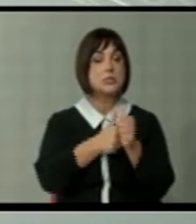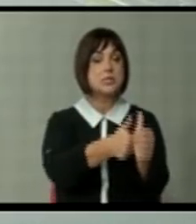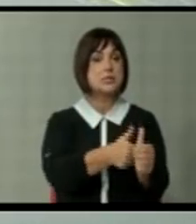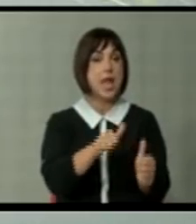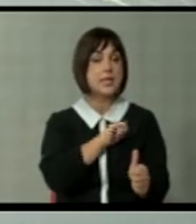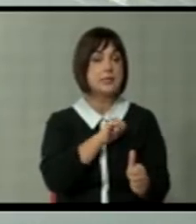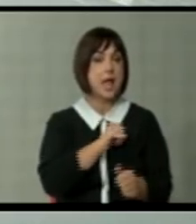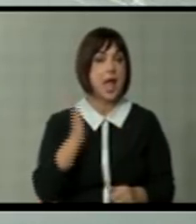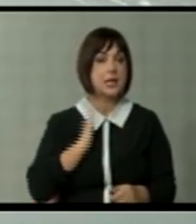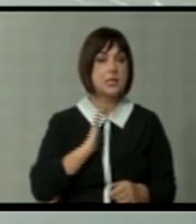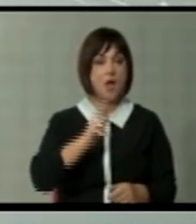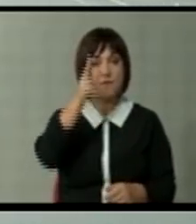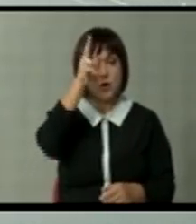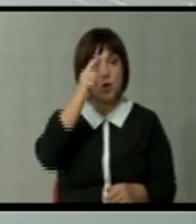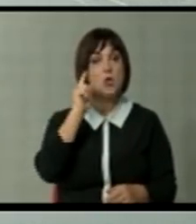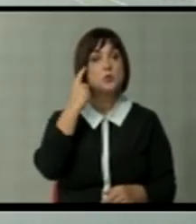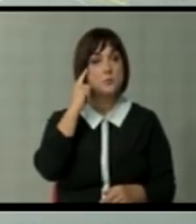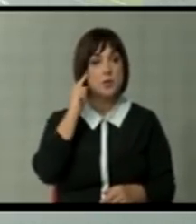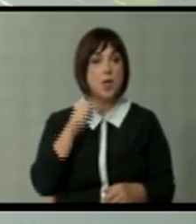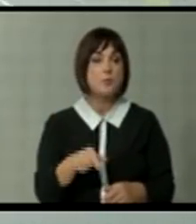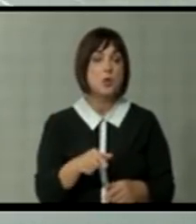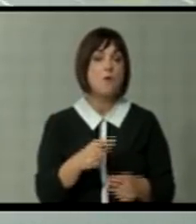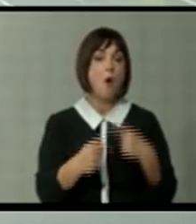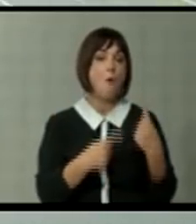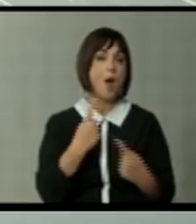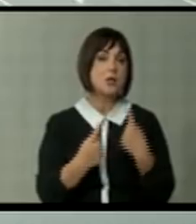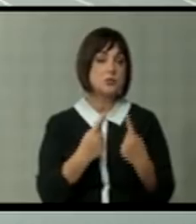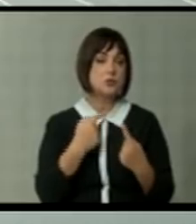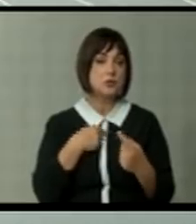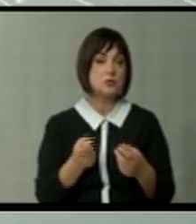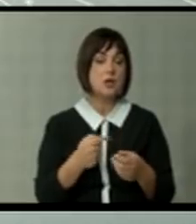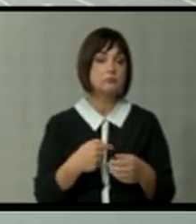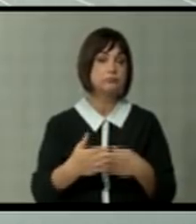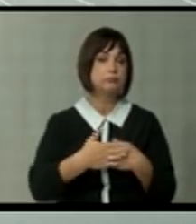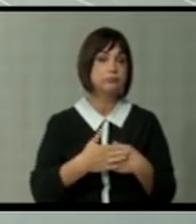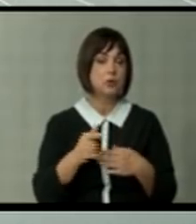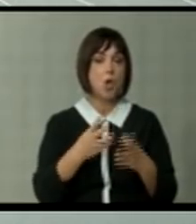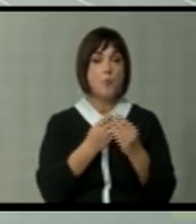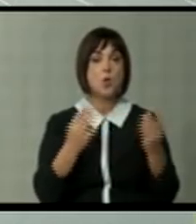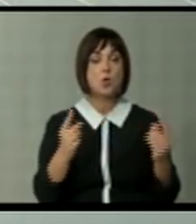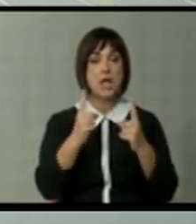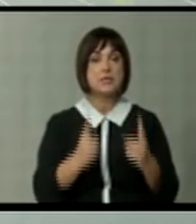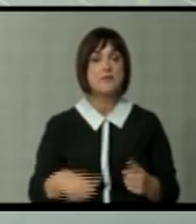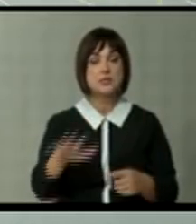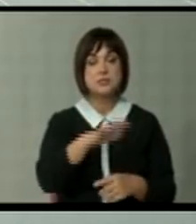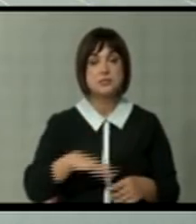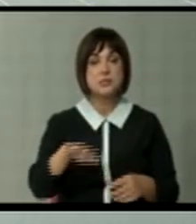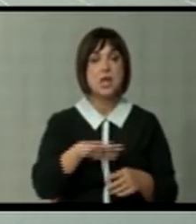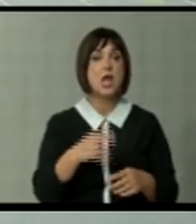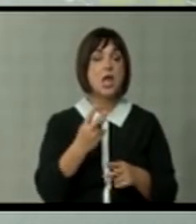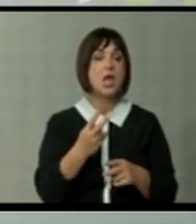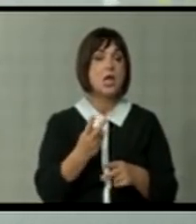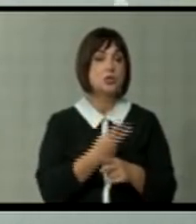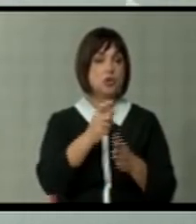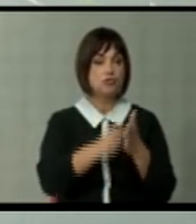интерес од награѓаните на Франција, меѓутоа сметам дека во оваа ситуација ќе се приклонат кон мнозинскиот став на сите земји, членки на Европската